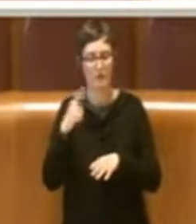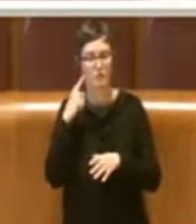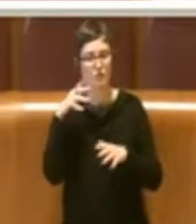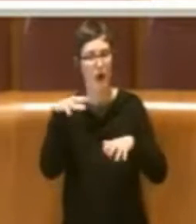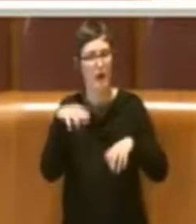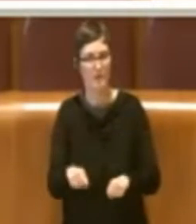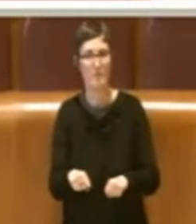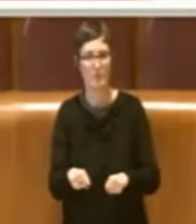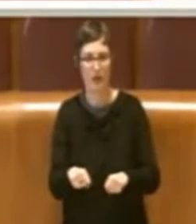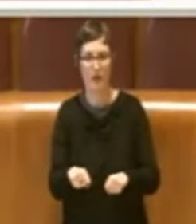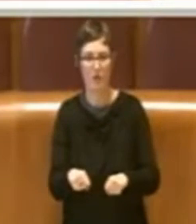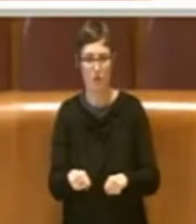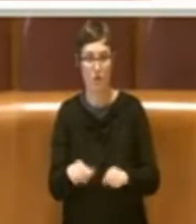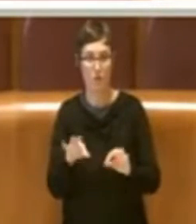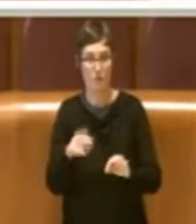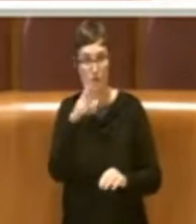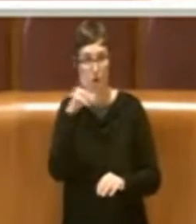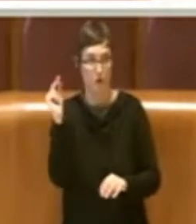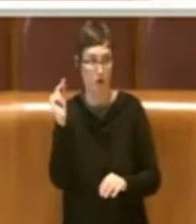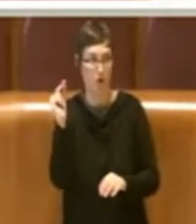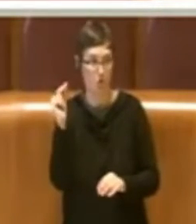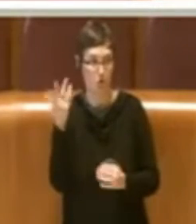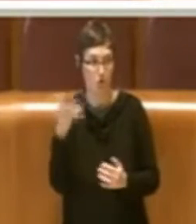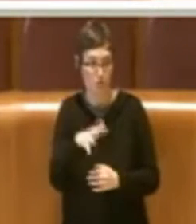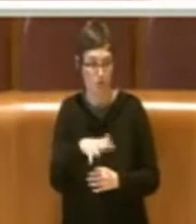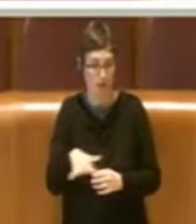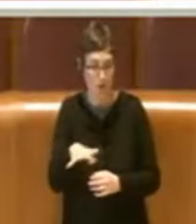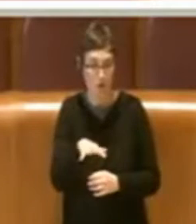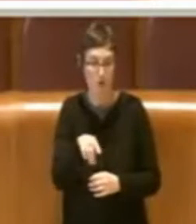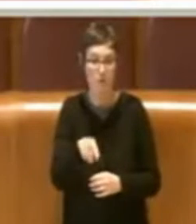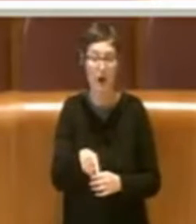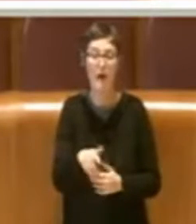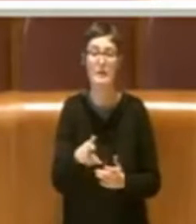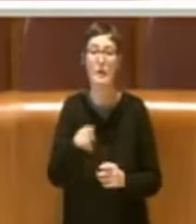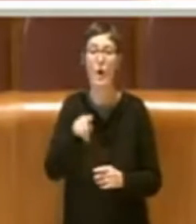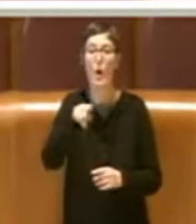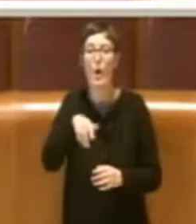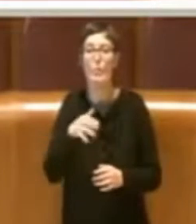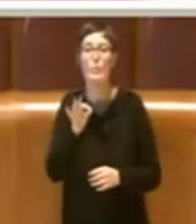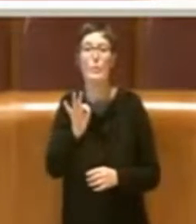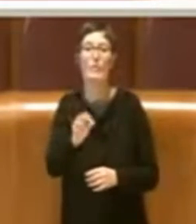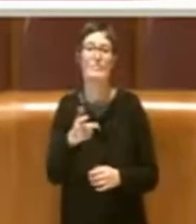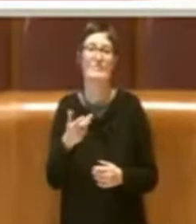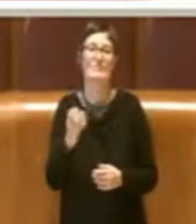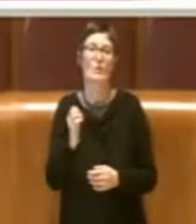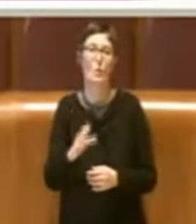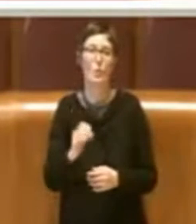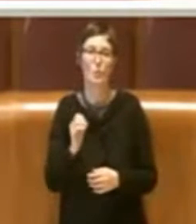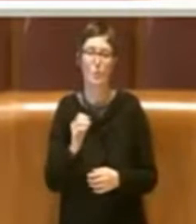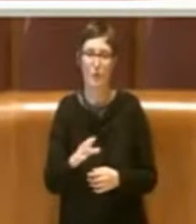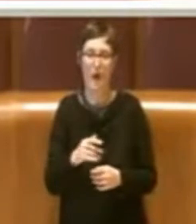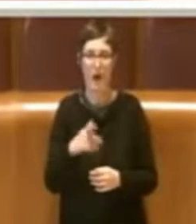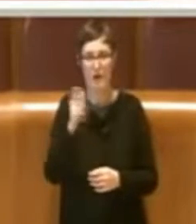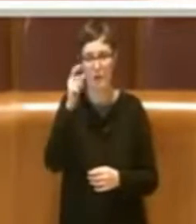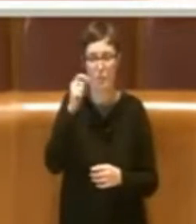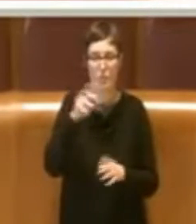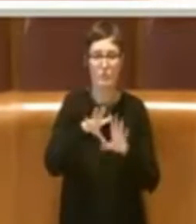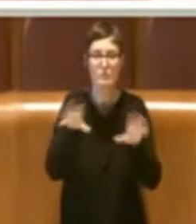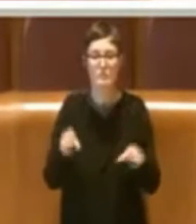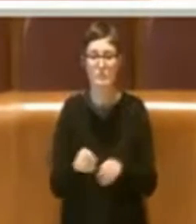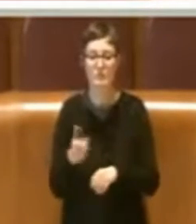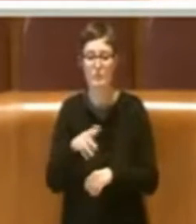ci fosse un riconoscimento di questo spazio anche per fini culturali perché ricordiamo che comunque su quest'area